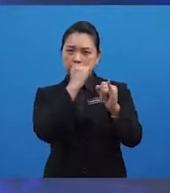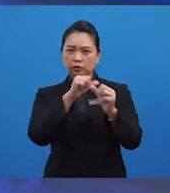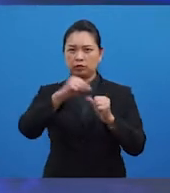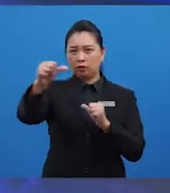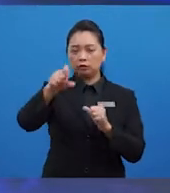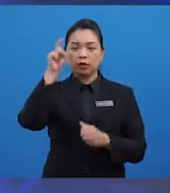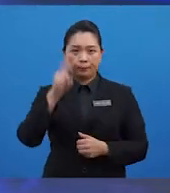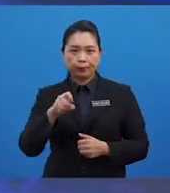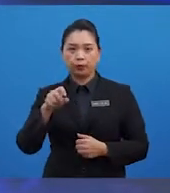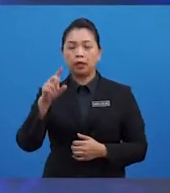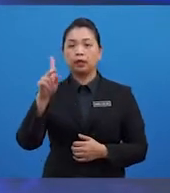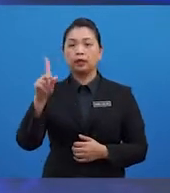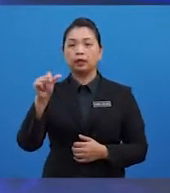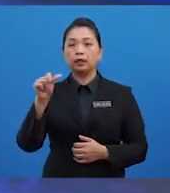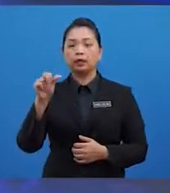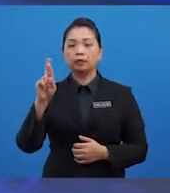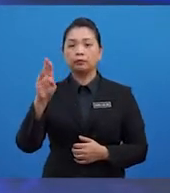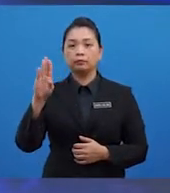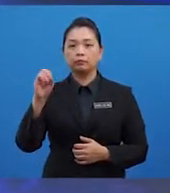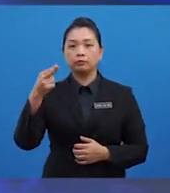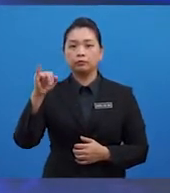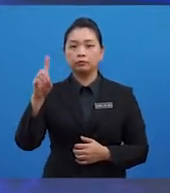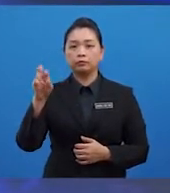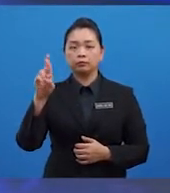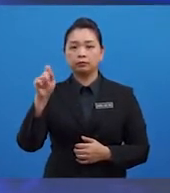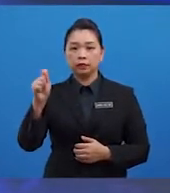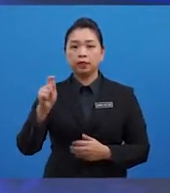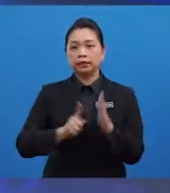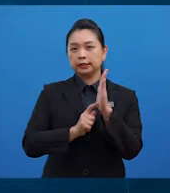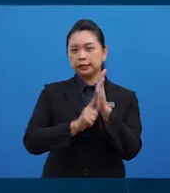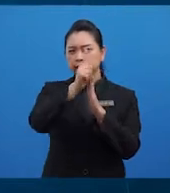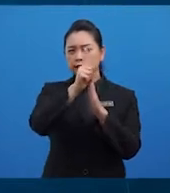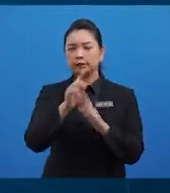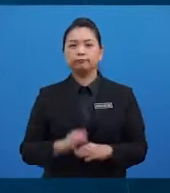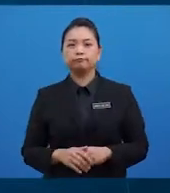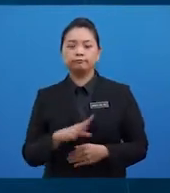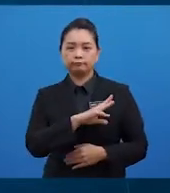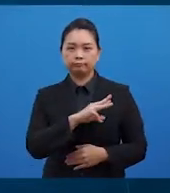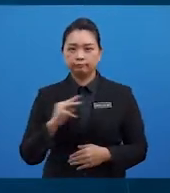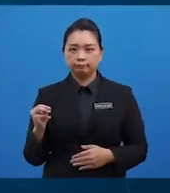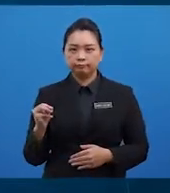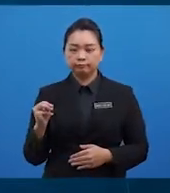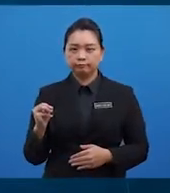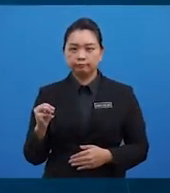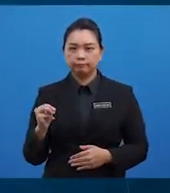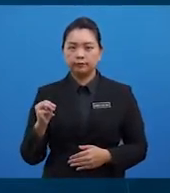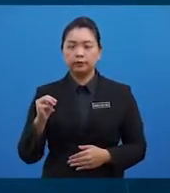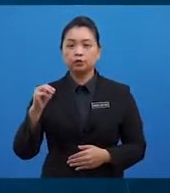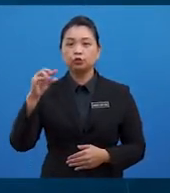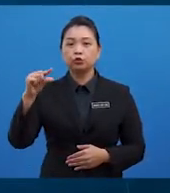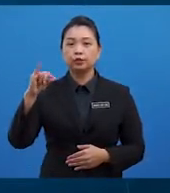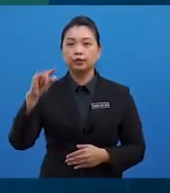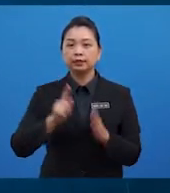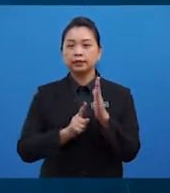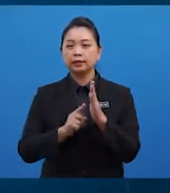berindeks glesemik tinggi. Manakala, makanan berindeks glesemik